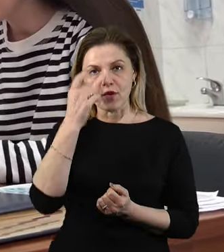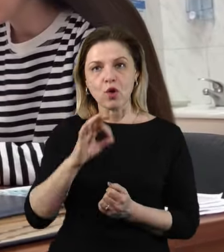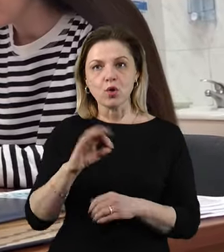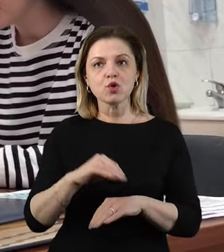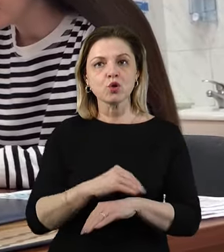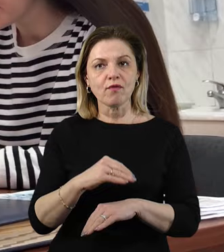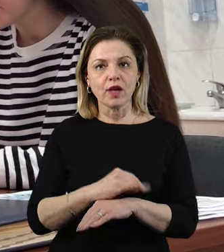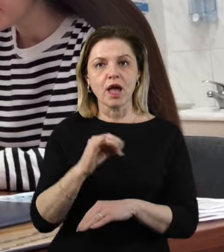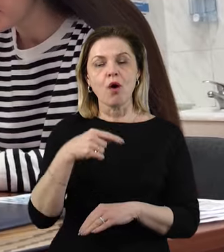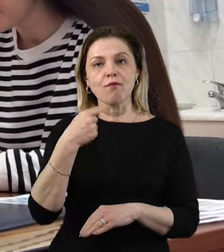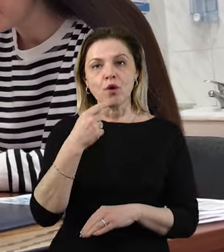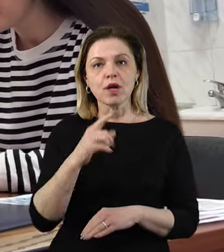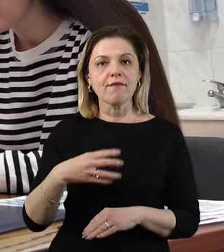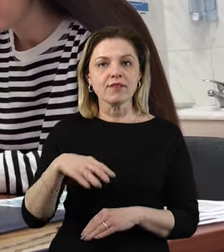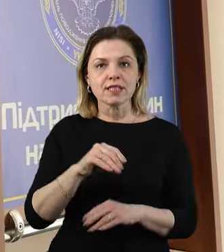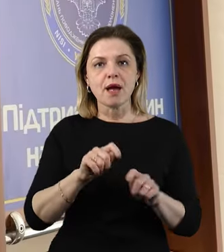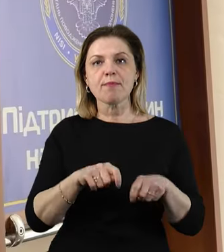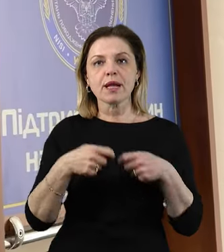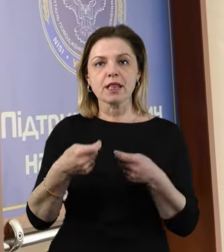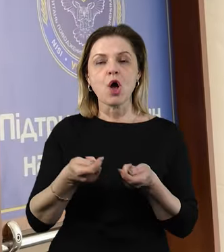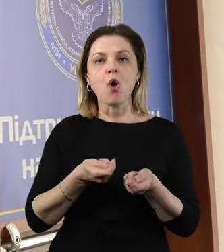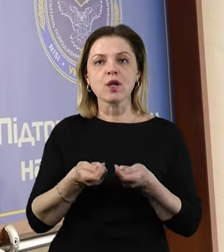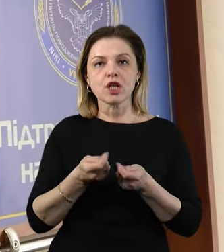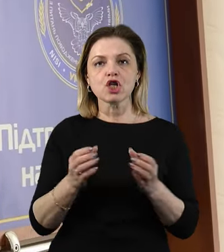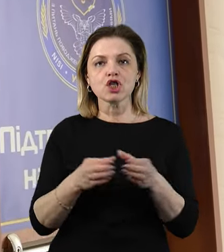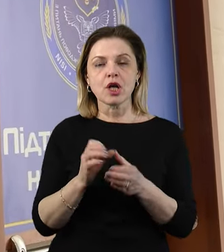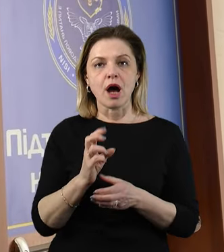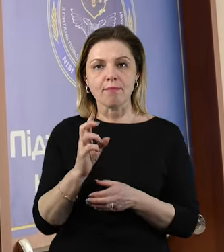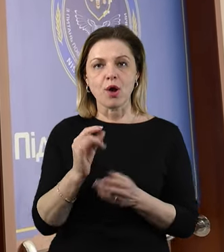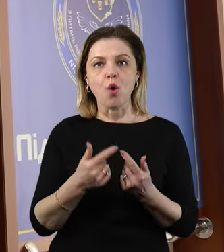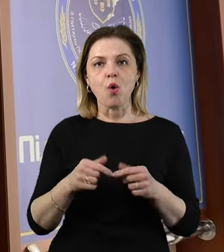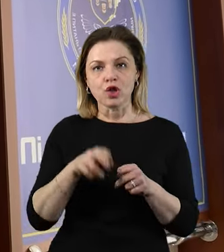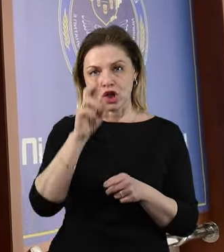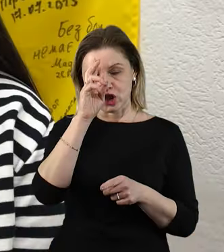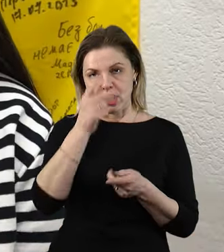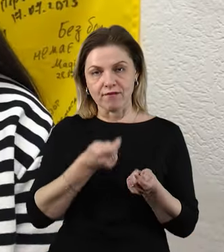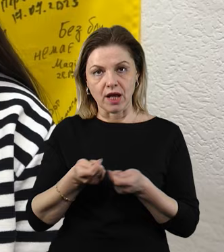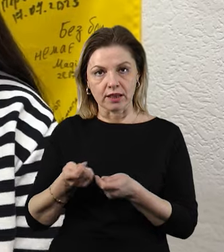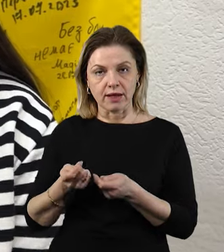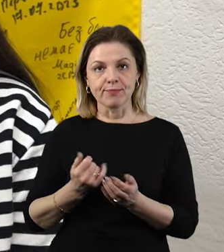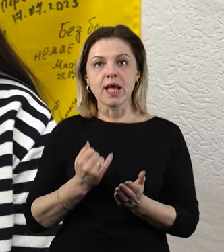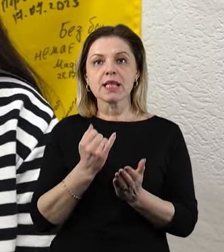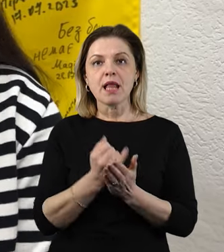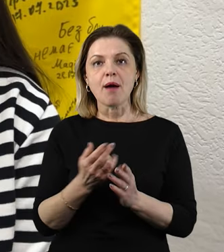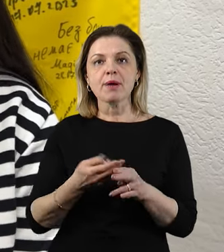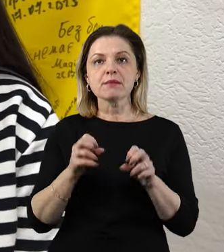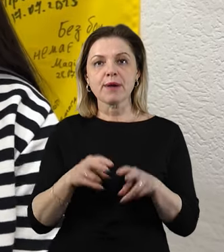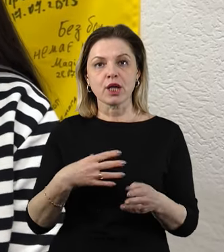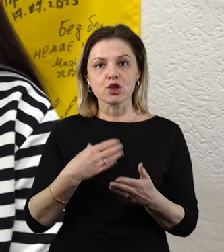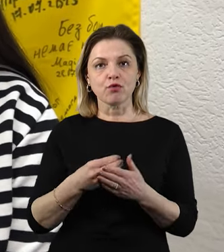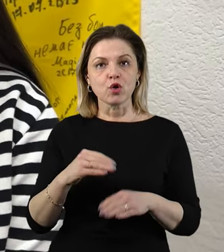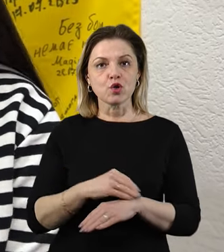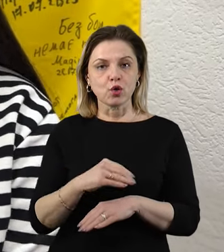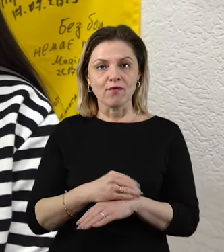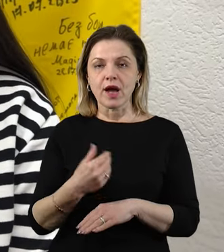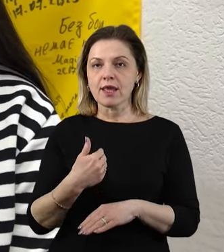про чоловіка. Утім, говорить, усе передає в координаційний штаб та до органів державної влади. Задля безпеки свого чоловіка я